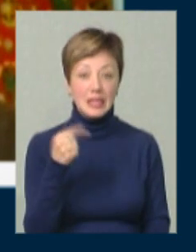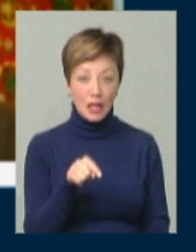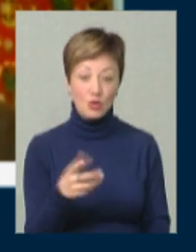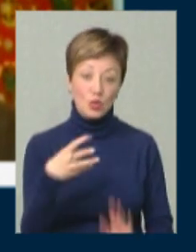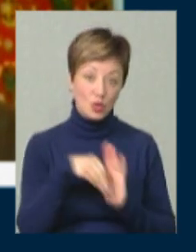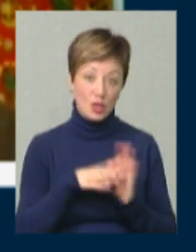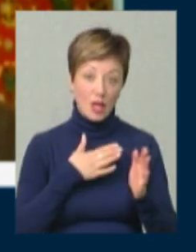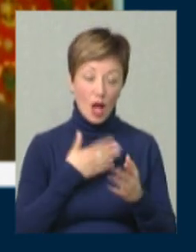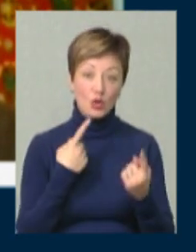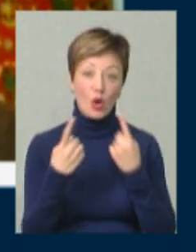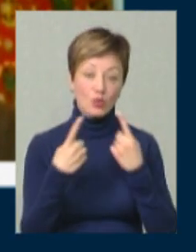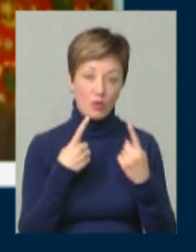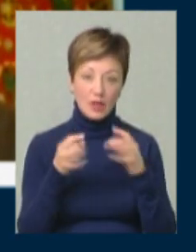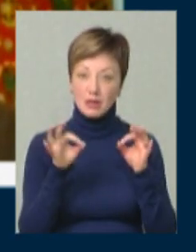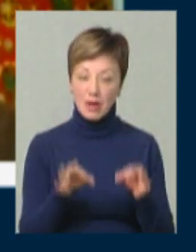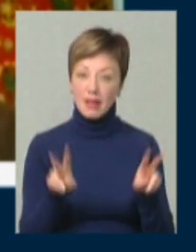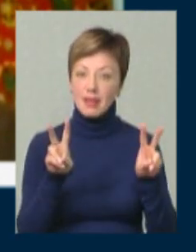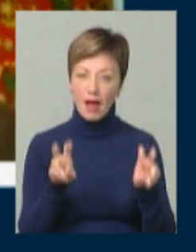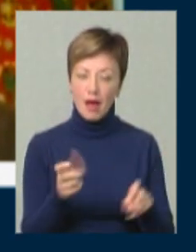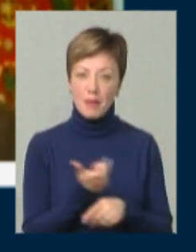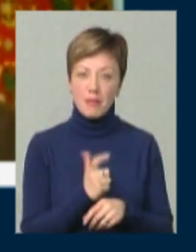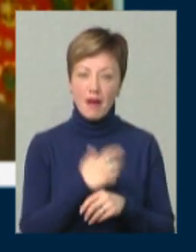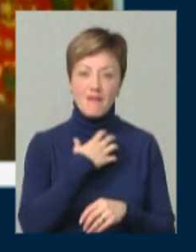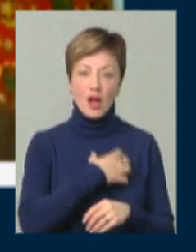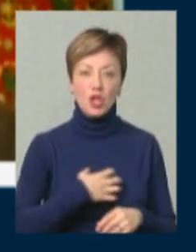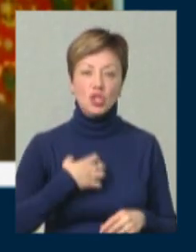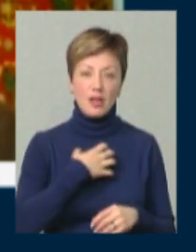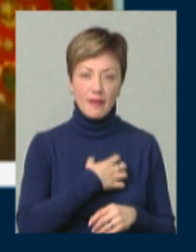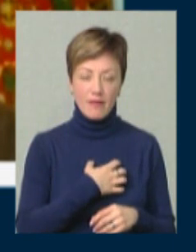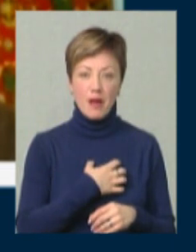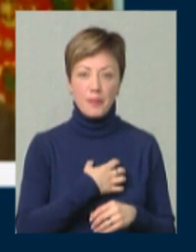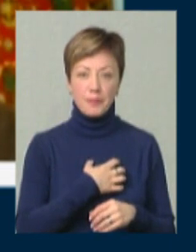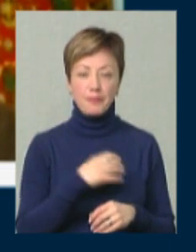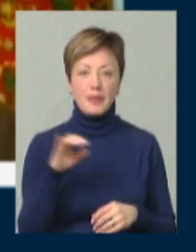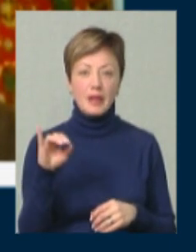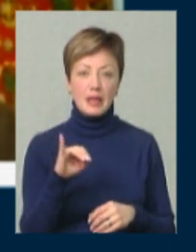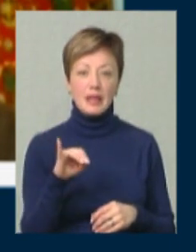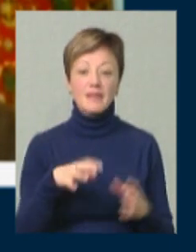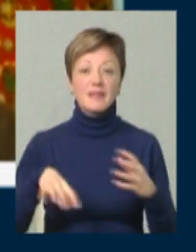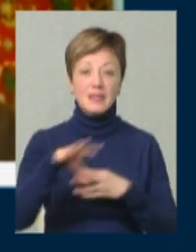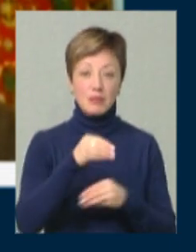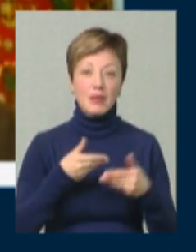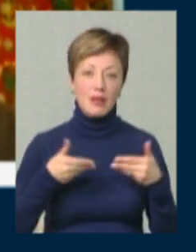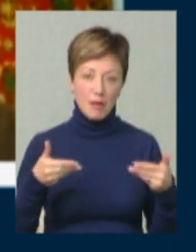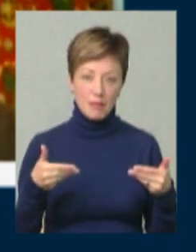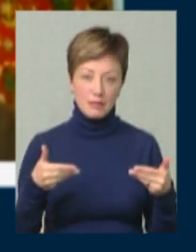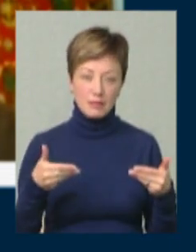долучилися до нашої розмови, насправді тема важлива. І усім нам